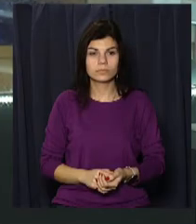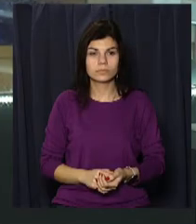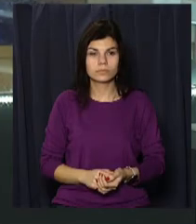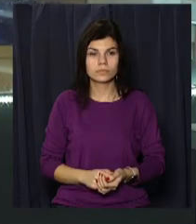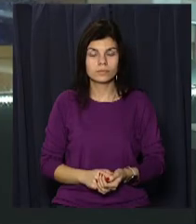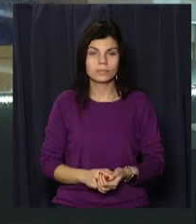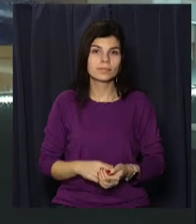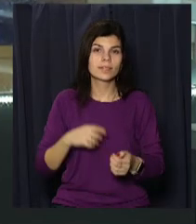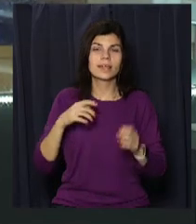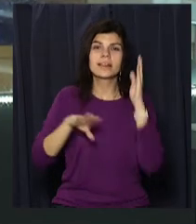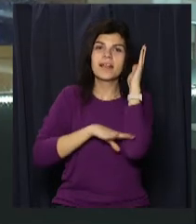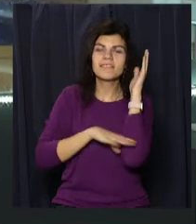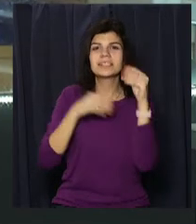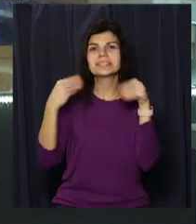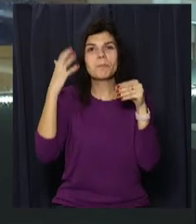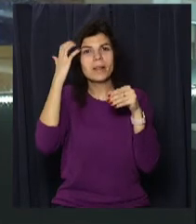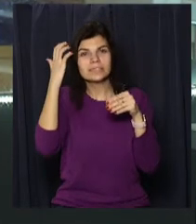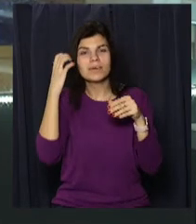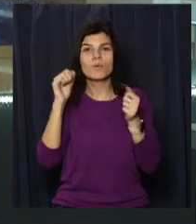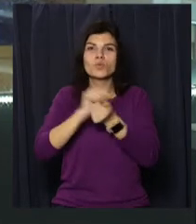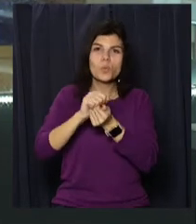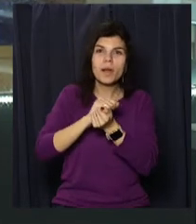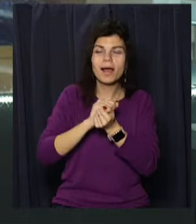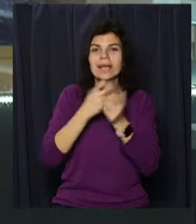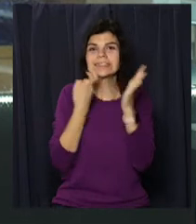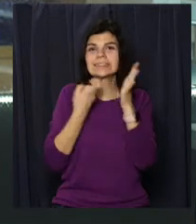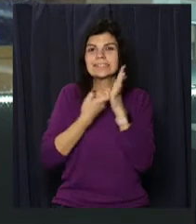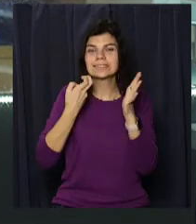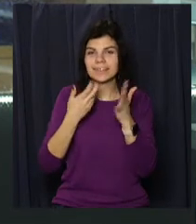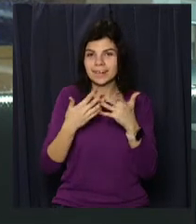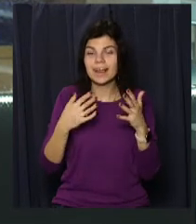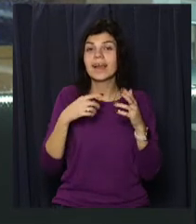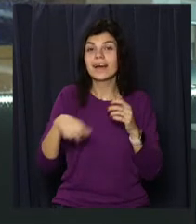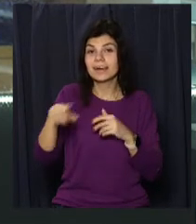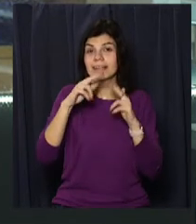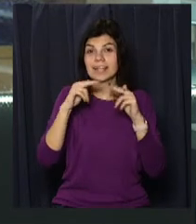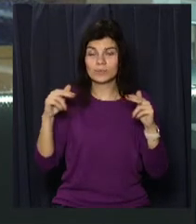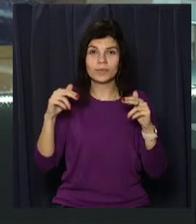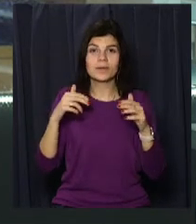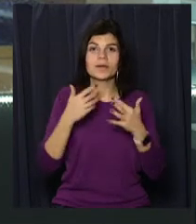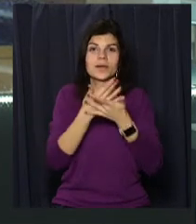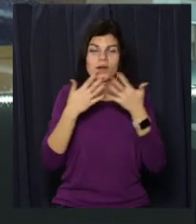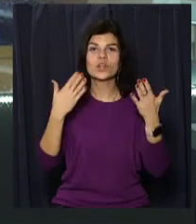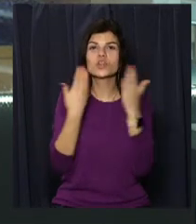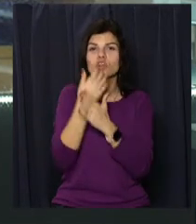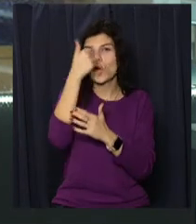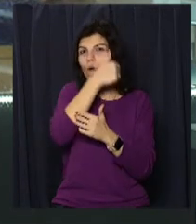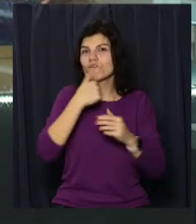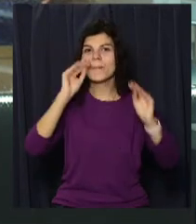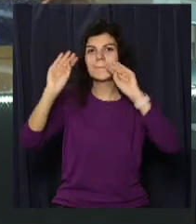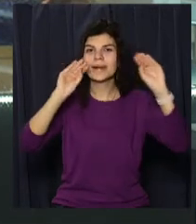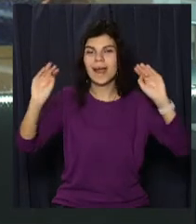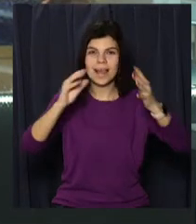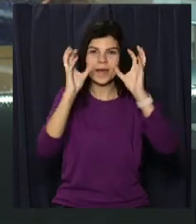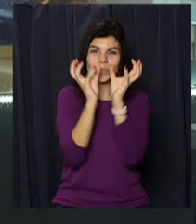Скляні, дерев'яні, пластикові та паперові. У святковій метушні дніпряни змітають з полиць новорічні прикраси. З